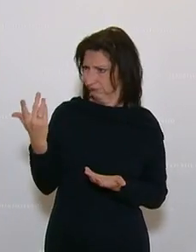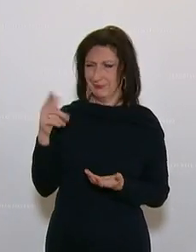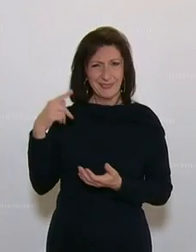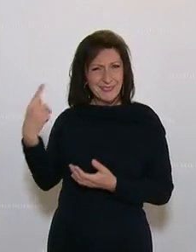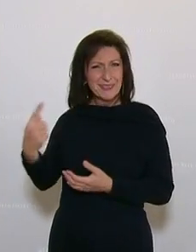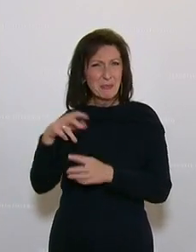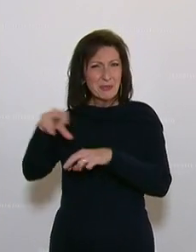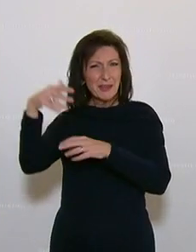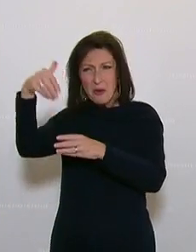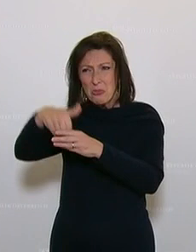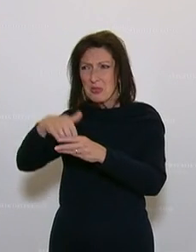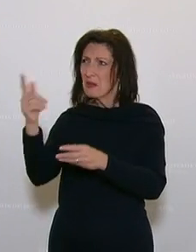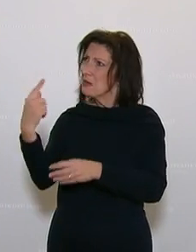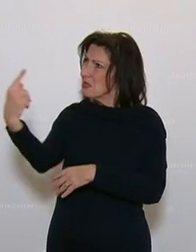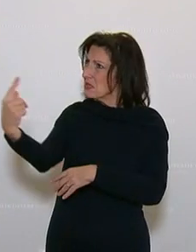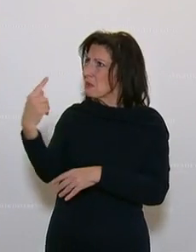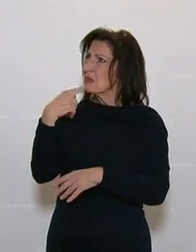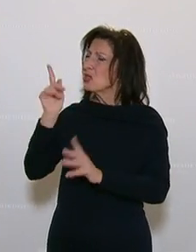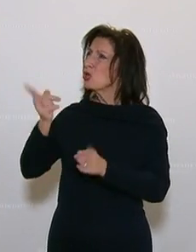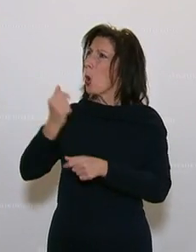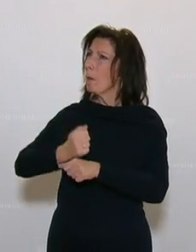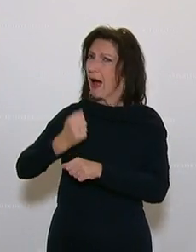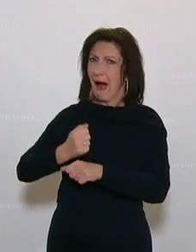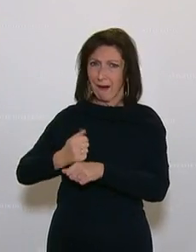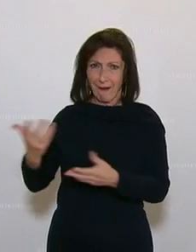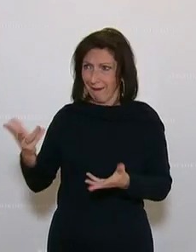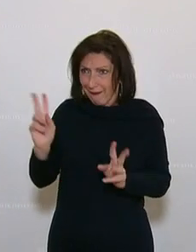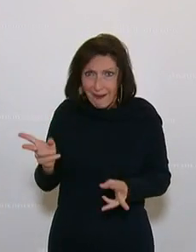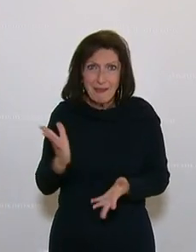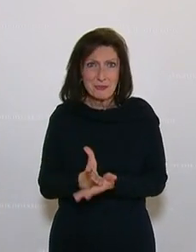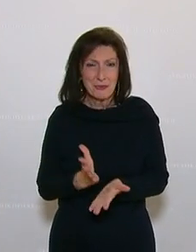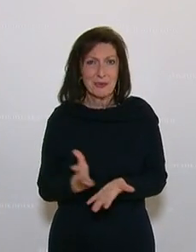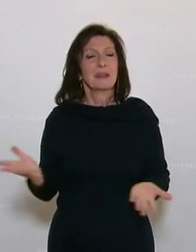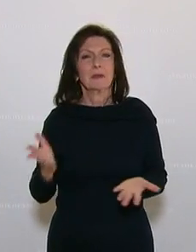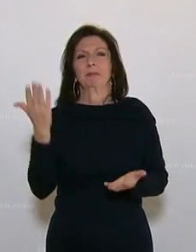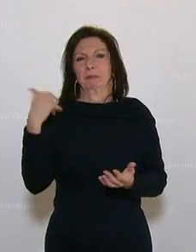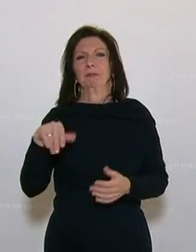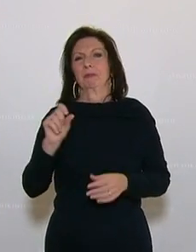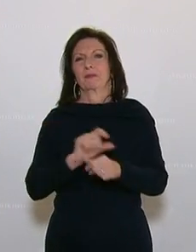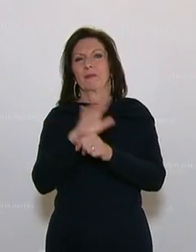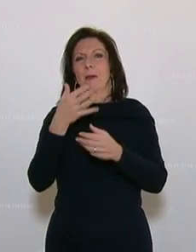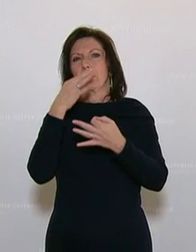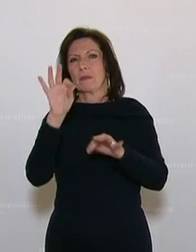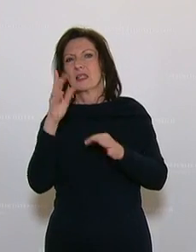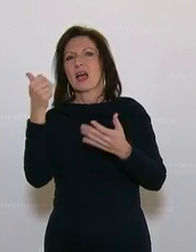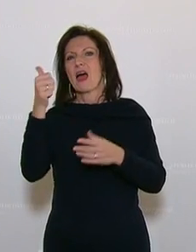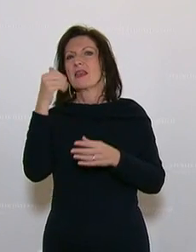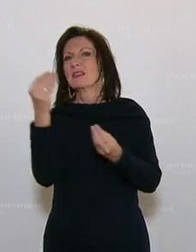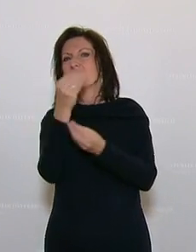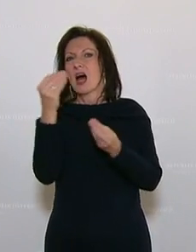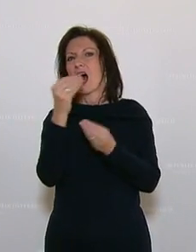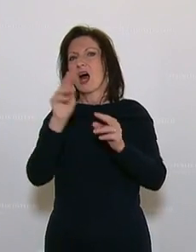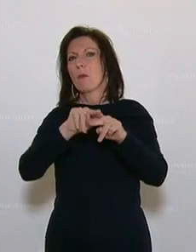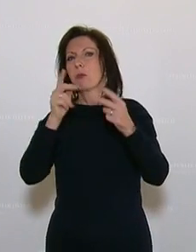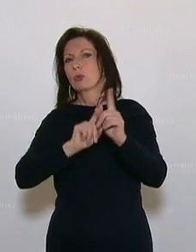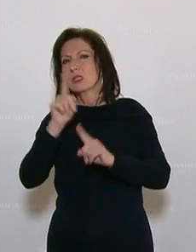können. Aber vielleicht abschließend noch mal kurz zu Corona. Wir haben als Opposition von Anfang an Verbesserungen eingemahnt, konkret benannt, was die Bundesgärten